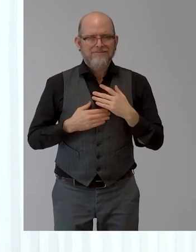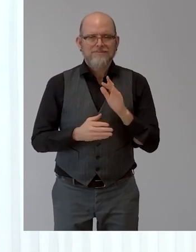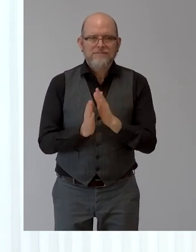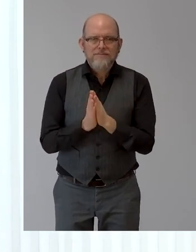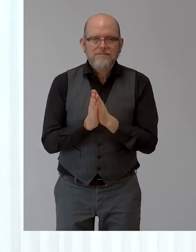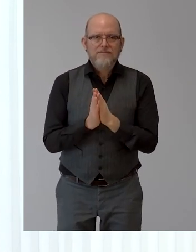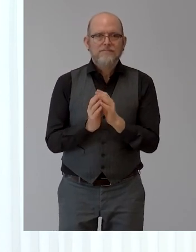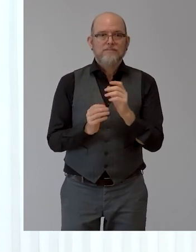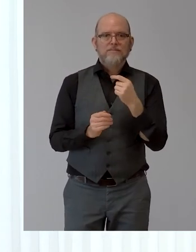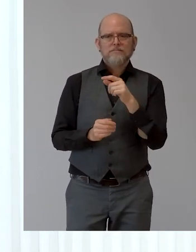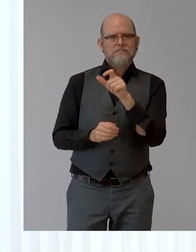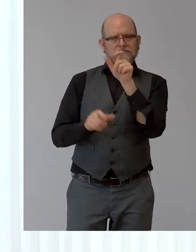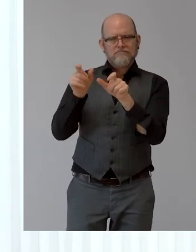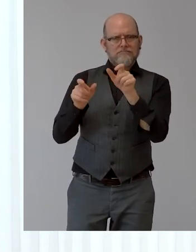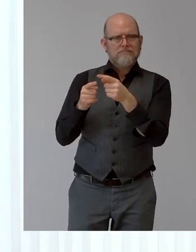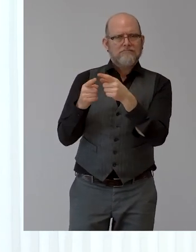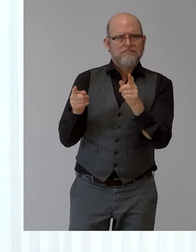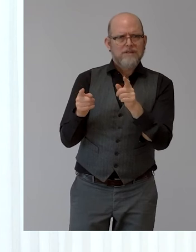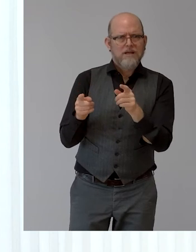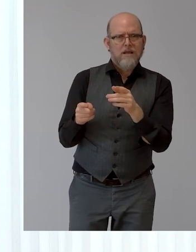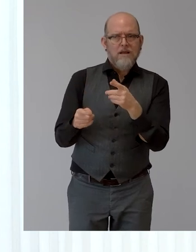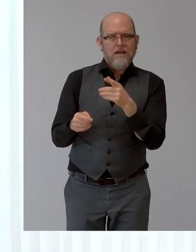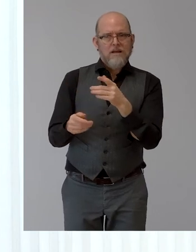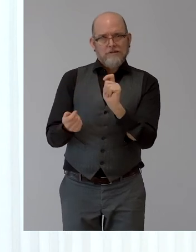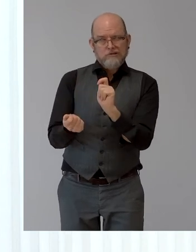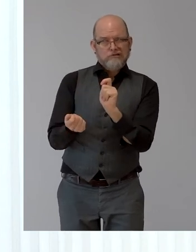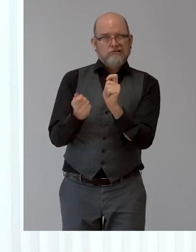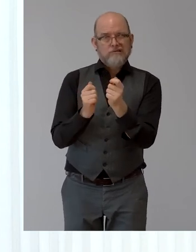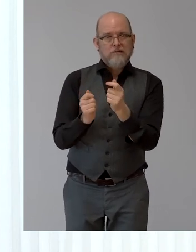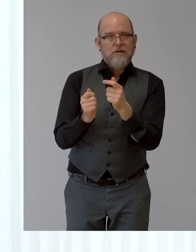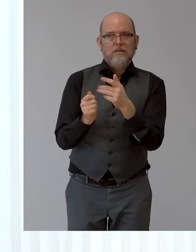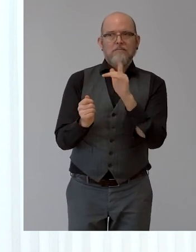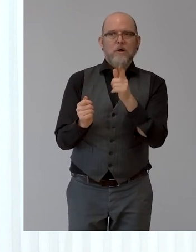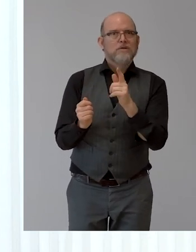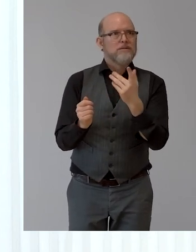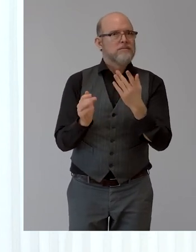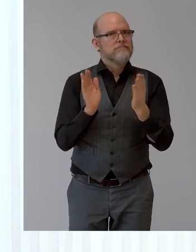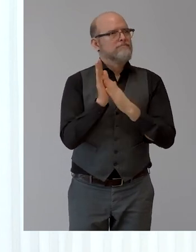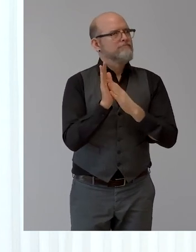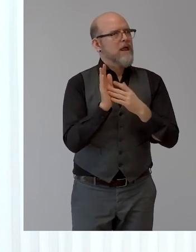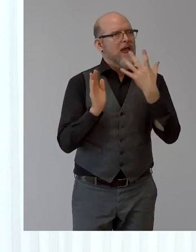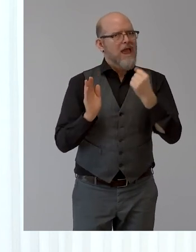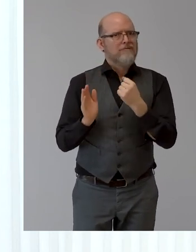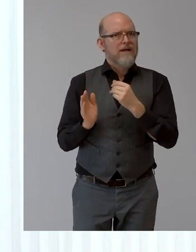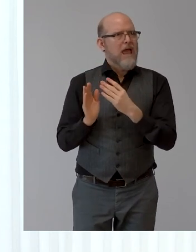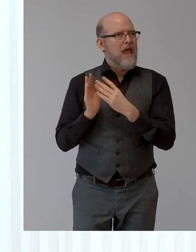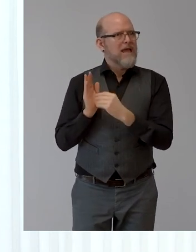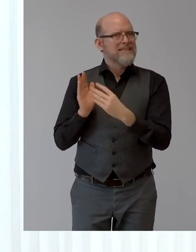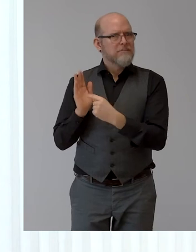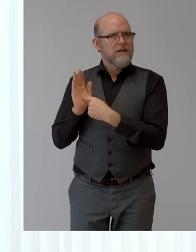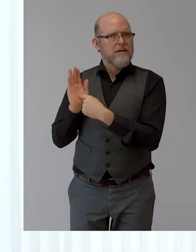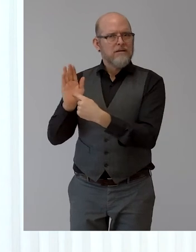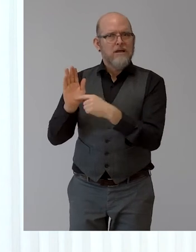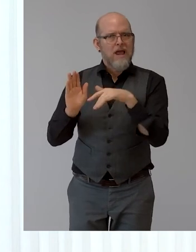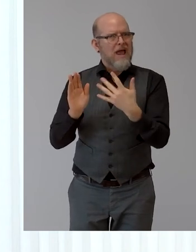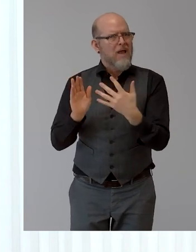examples. need some personal positive experiences about what kind of change you're creating within your company when you're going towards